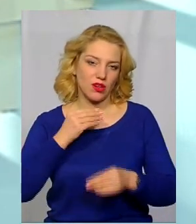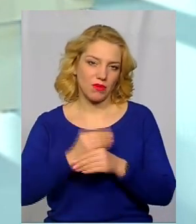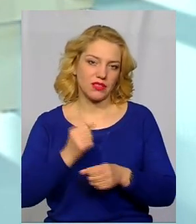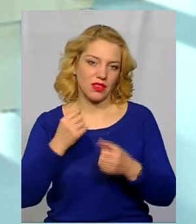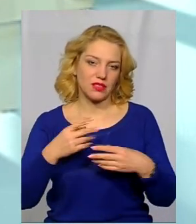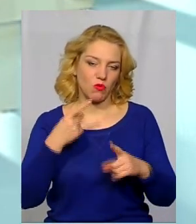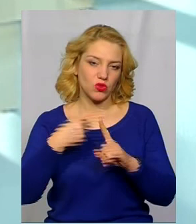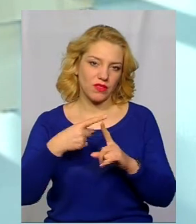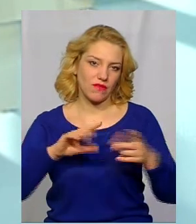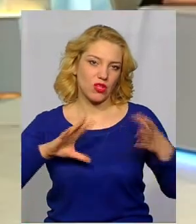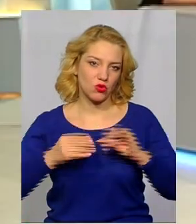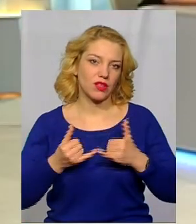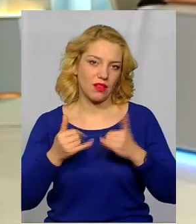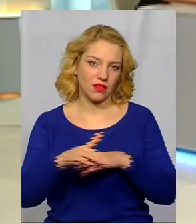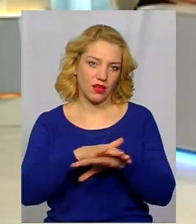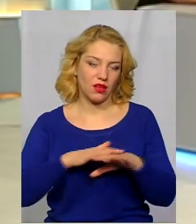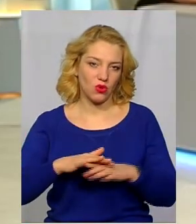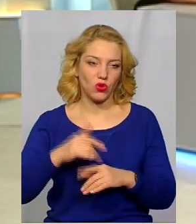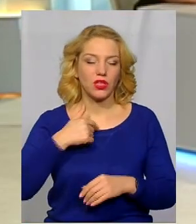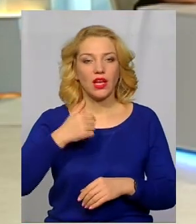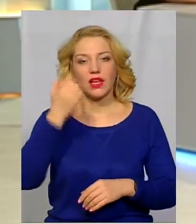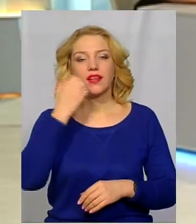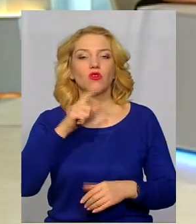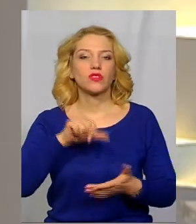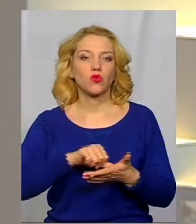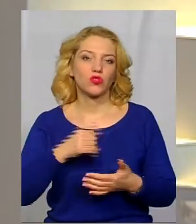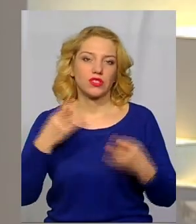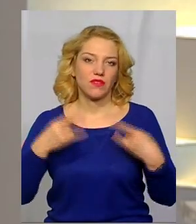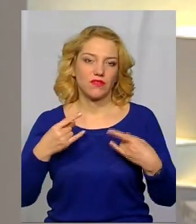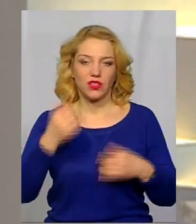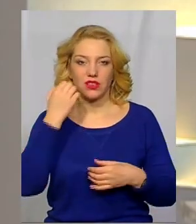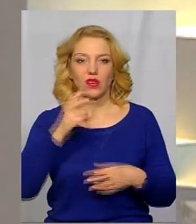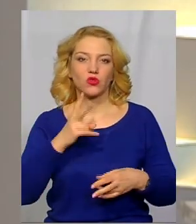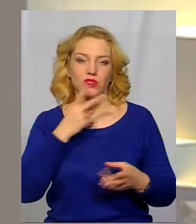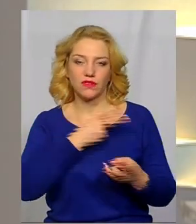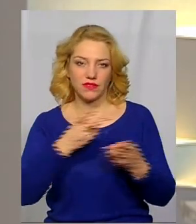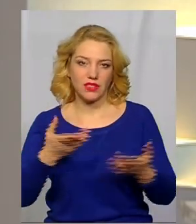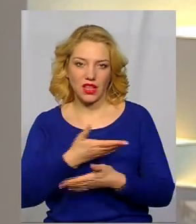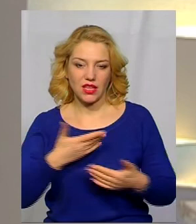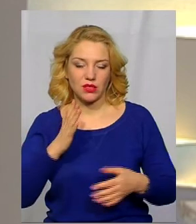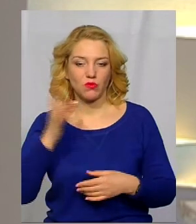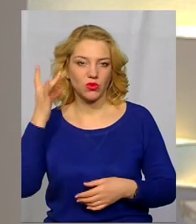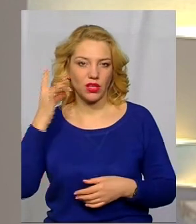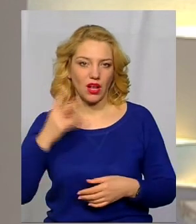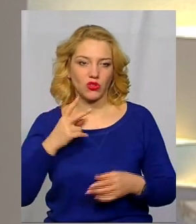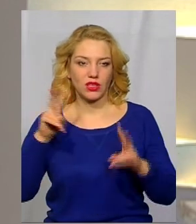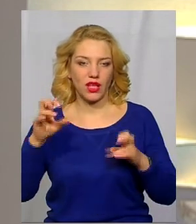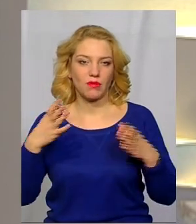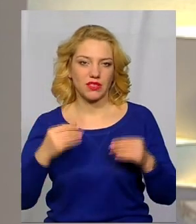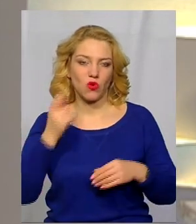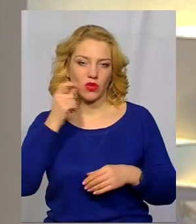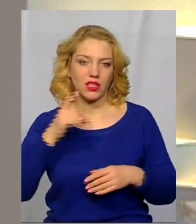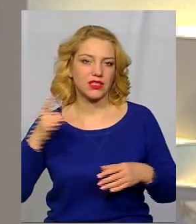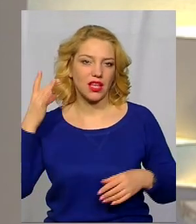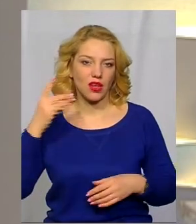результати для мешканців області. Я вам дякую за участь у нашому ефірі. Дякую всім, хто дивився і буде слухати радіоверсію теми дня на українському